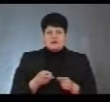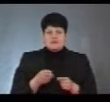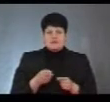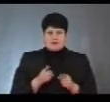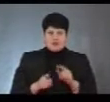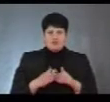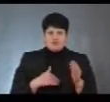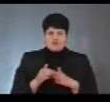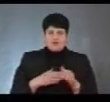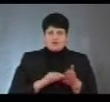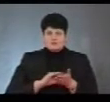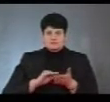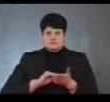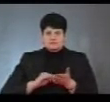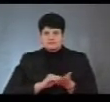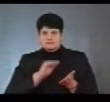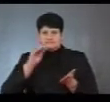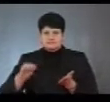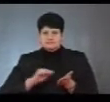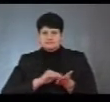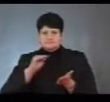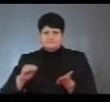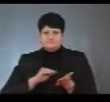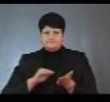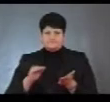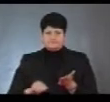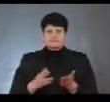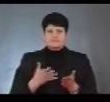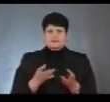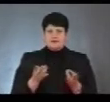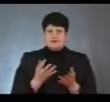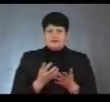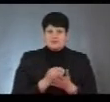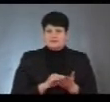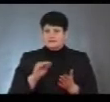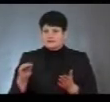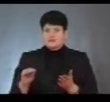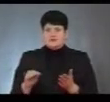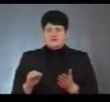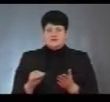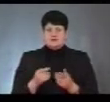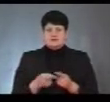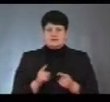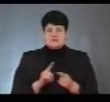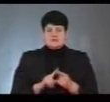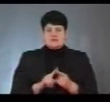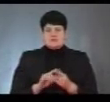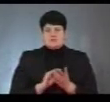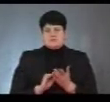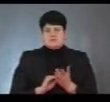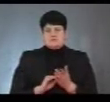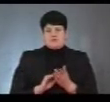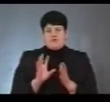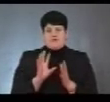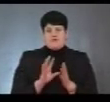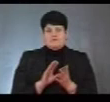переносити з паперового носія, по-перше, знайти цю людину в цій картотеці і занести з паперового носія в електронну форму перевезти.